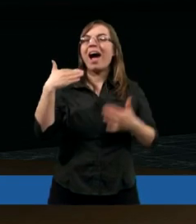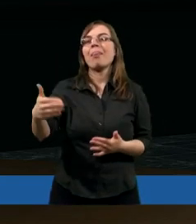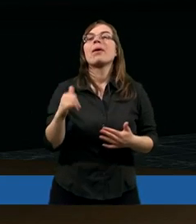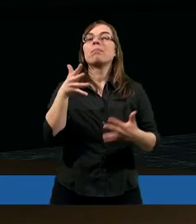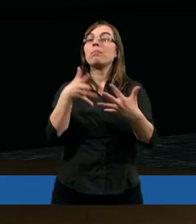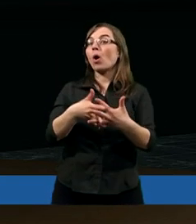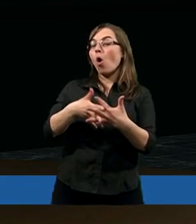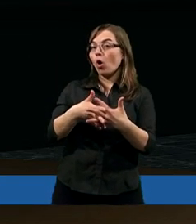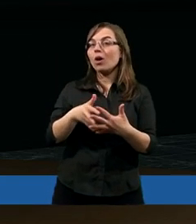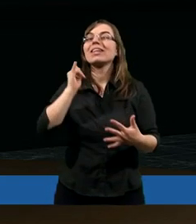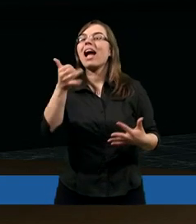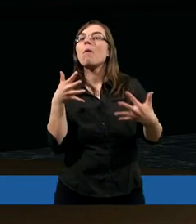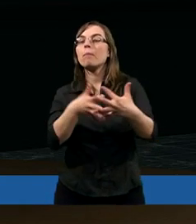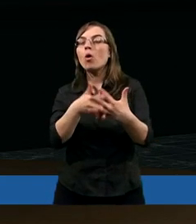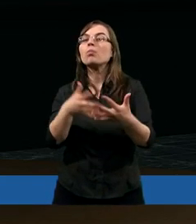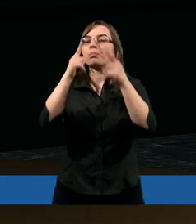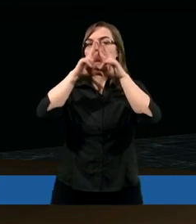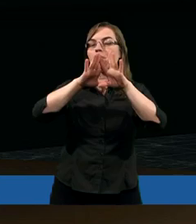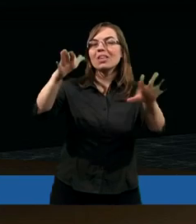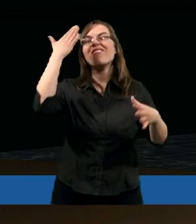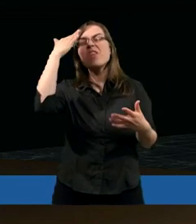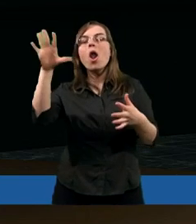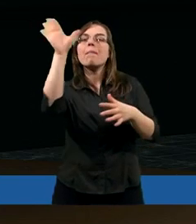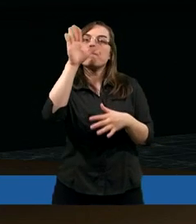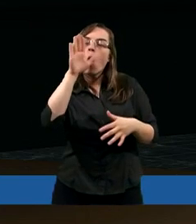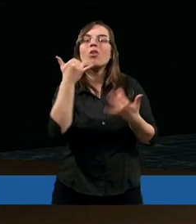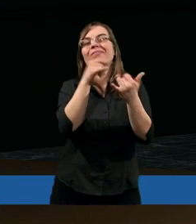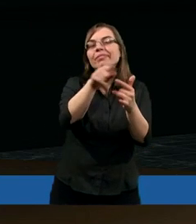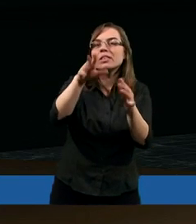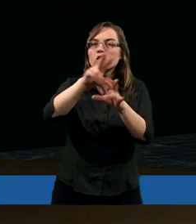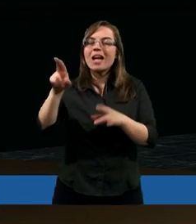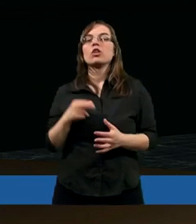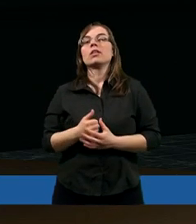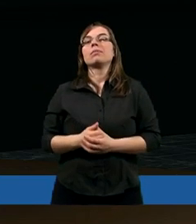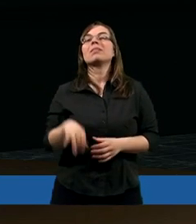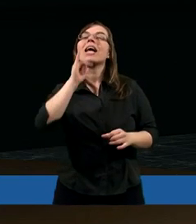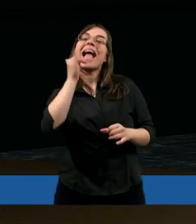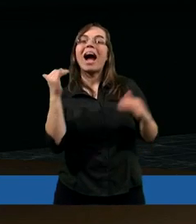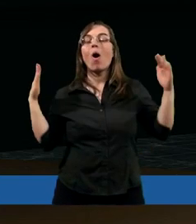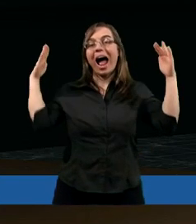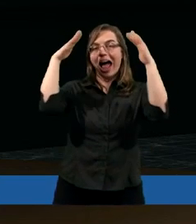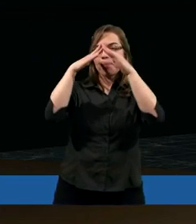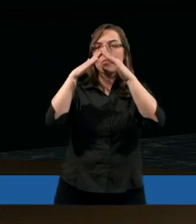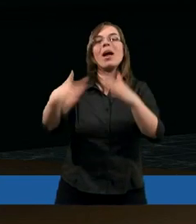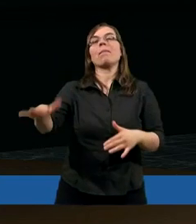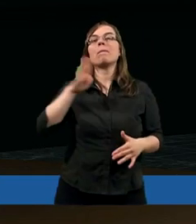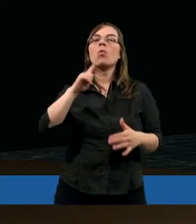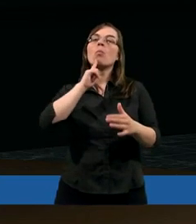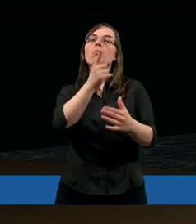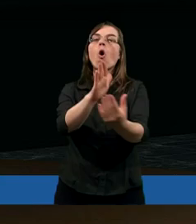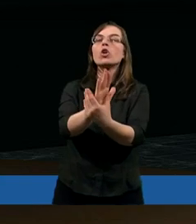Prorok, jako prorok pokazywał wolę Bożą, tak. I jako kapłan był